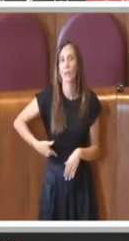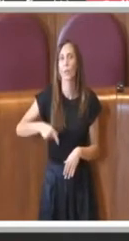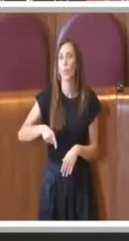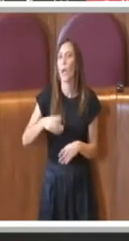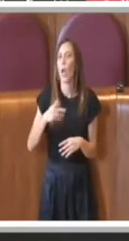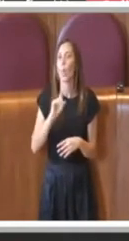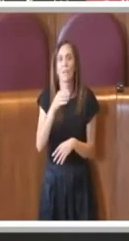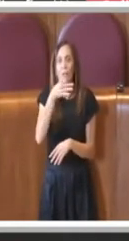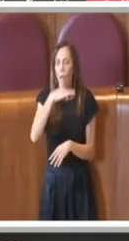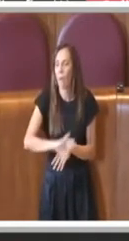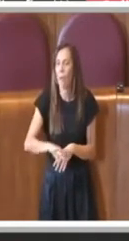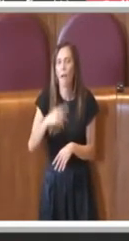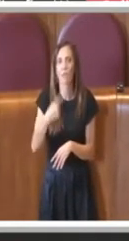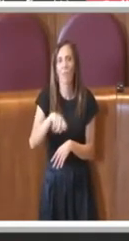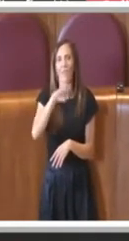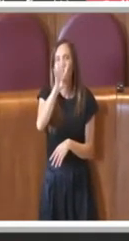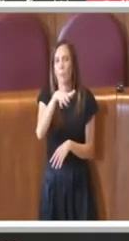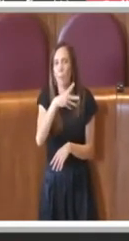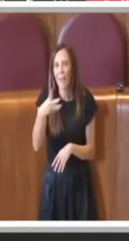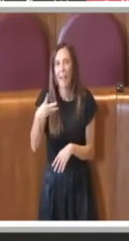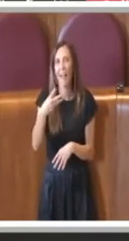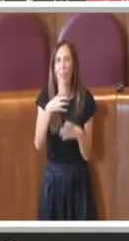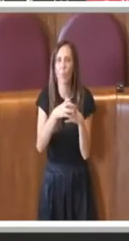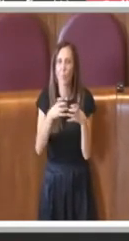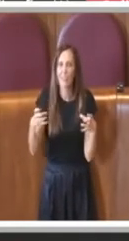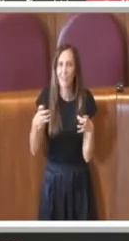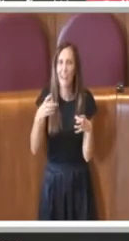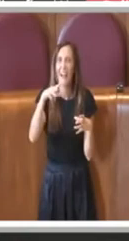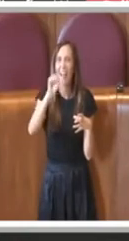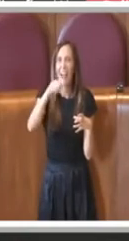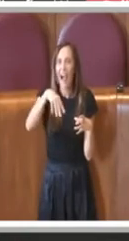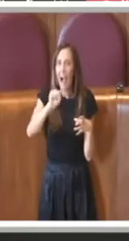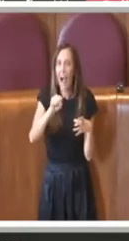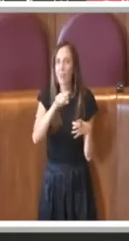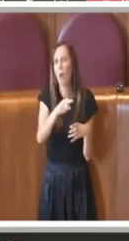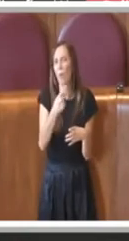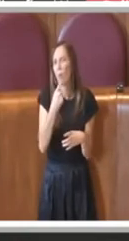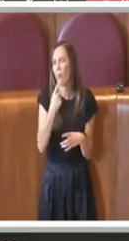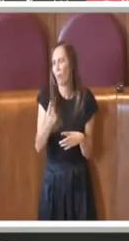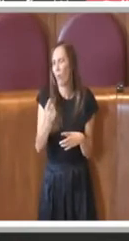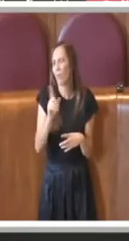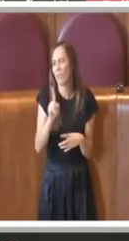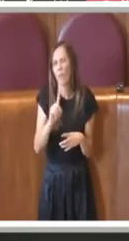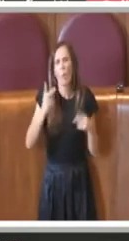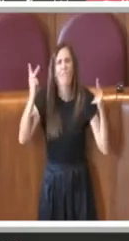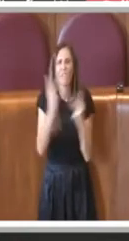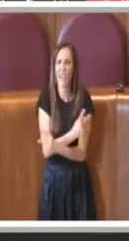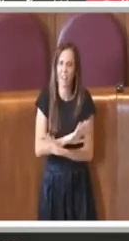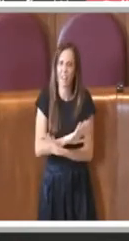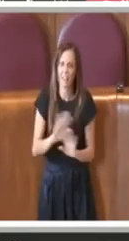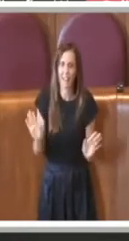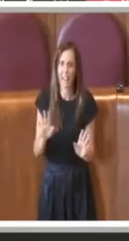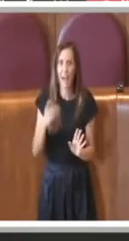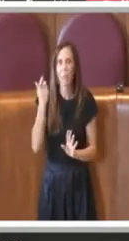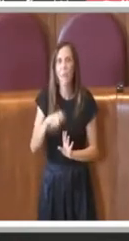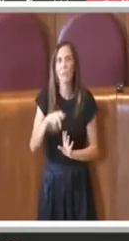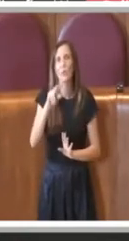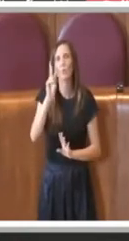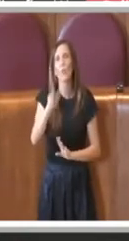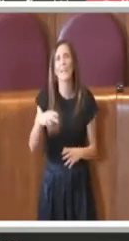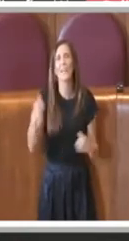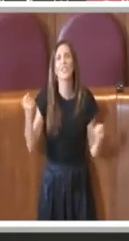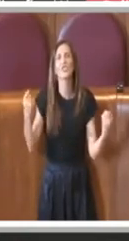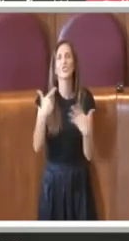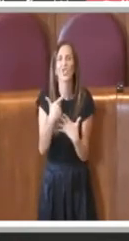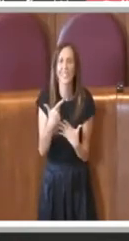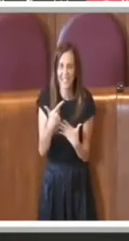industriale di AMA, dicono una cosa non vera, basta andare sul sito di AMA e vedere che nel 2017 sotto la